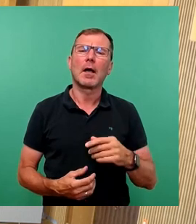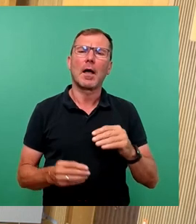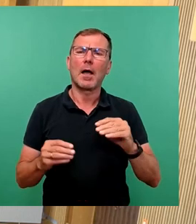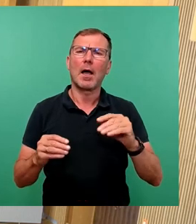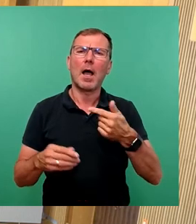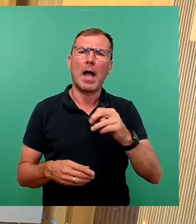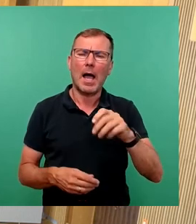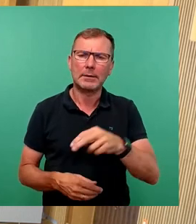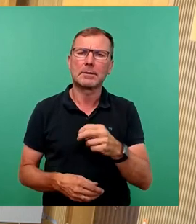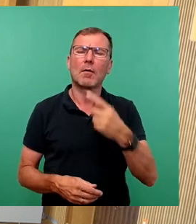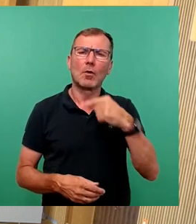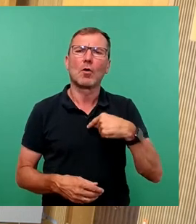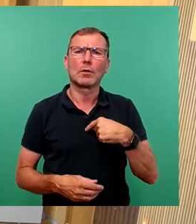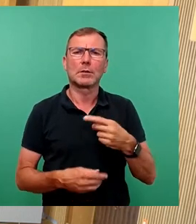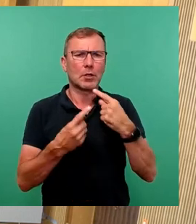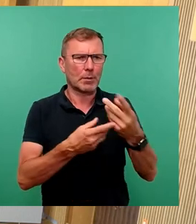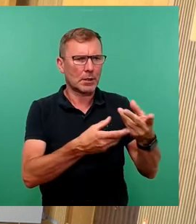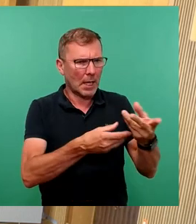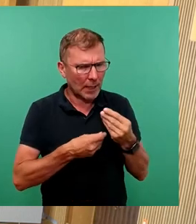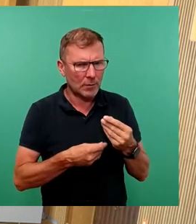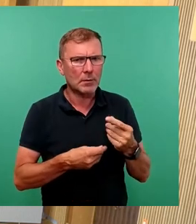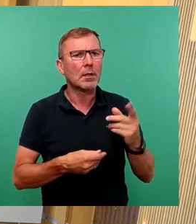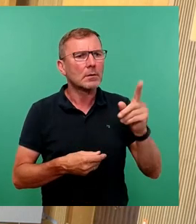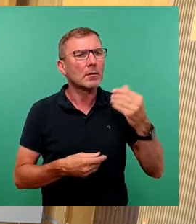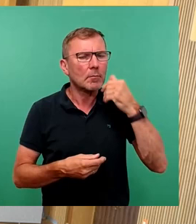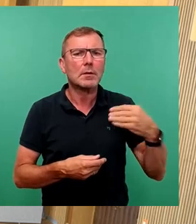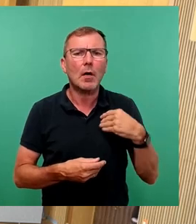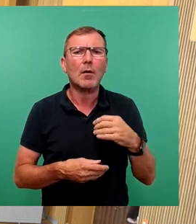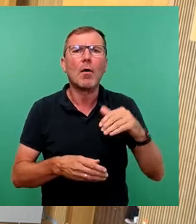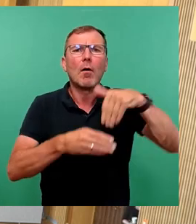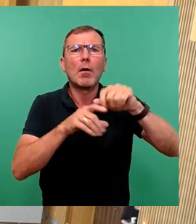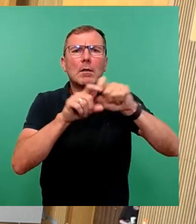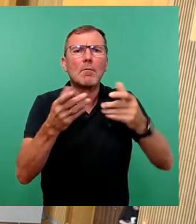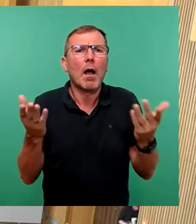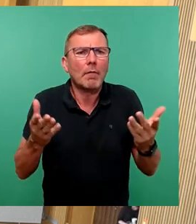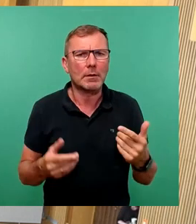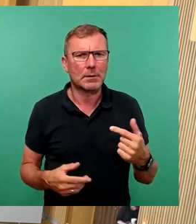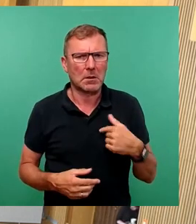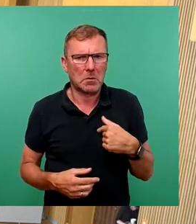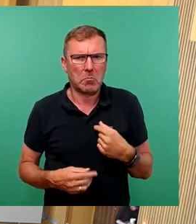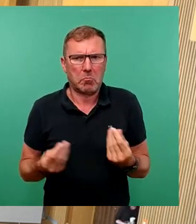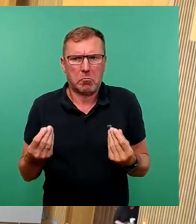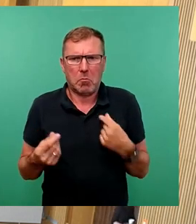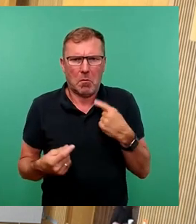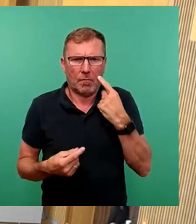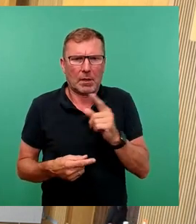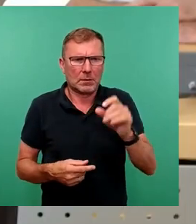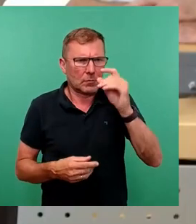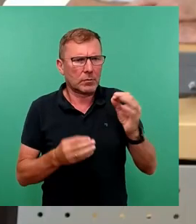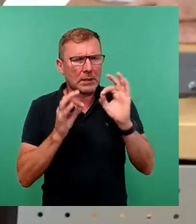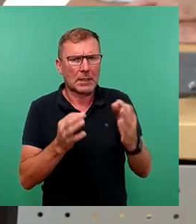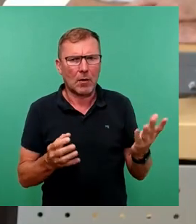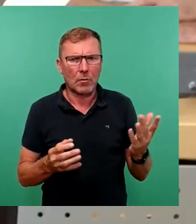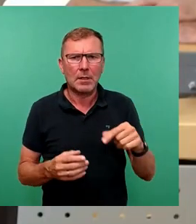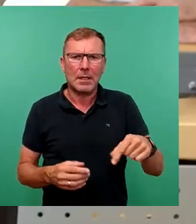Gesprächen einladen, sagen Sie doch wenigstens den Gegenstand. Ich wusste jetzt nicht, worauf Sie sich beziehen, ich mutmaße es nur. Die Anfang dieses